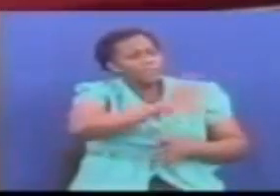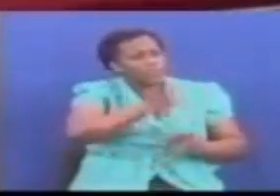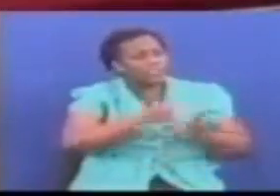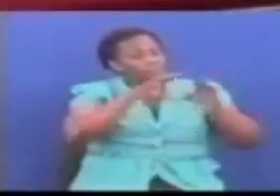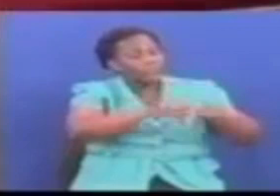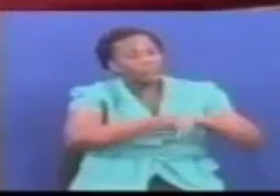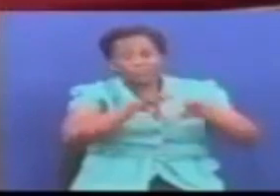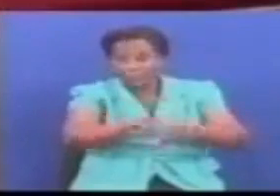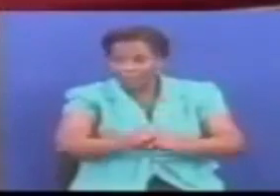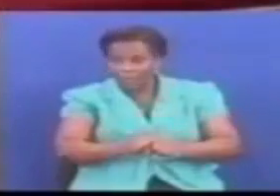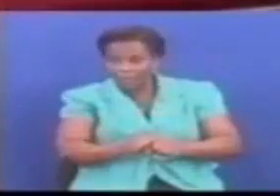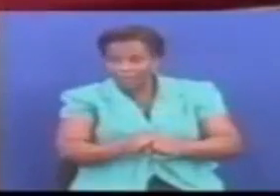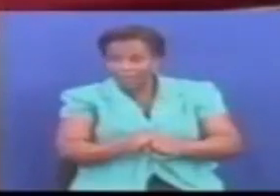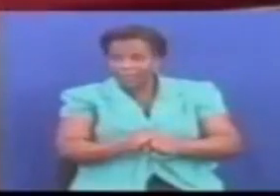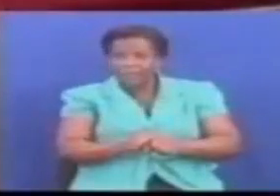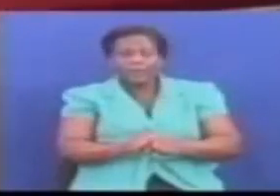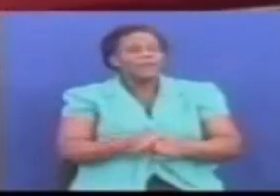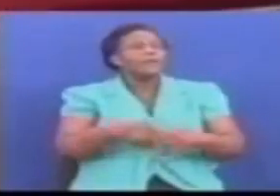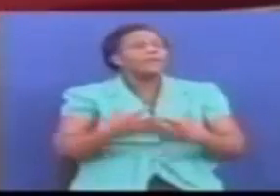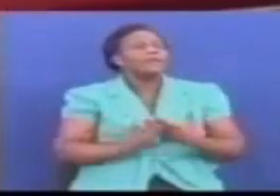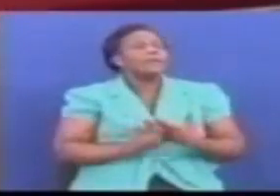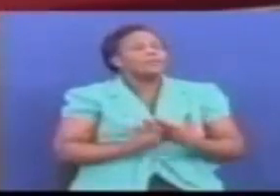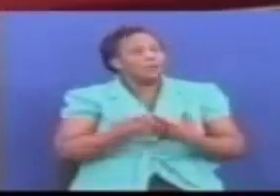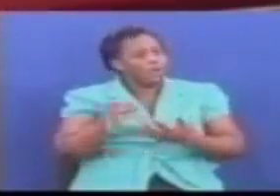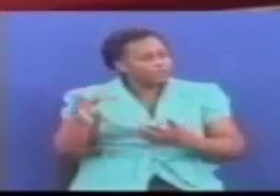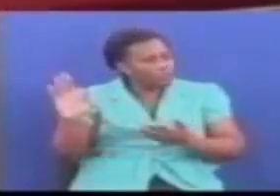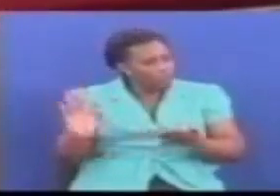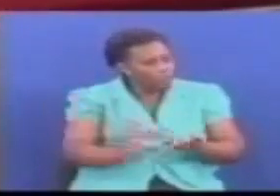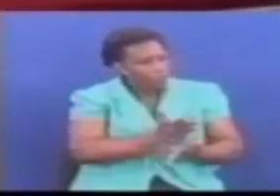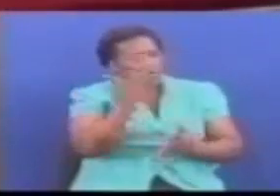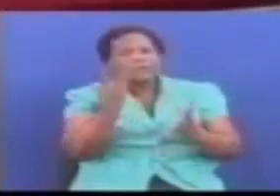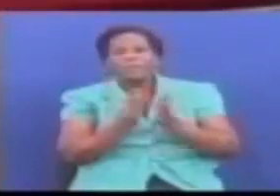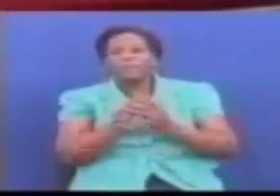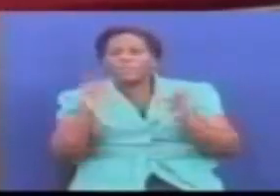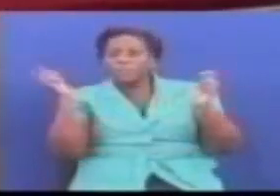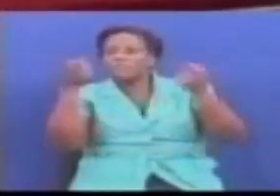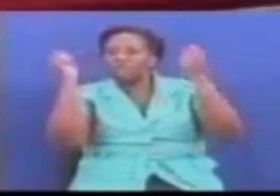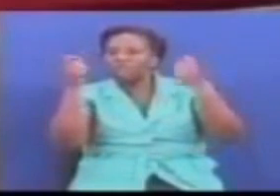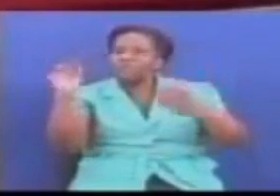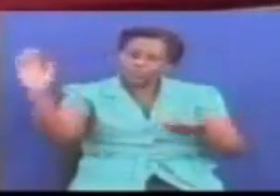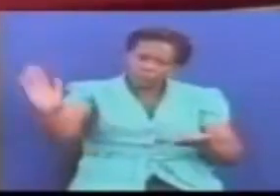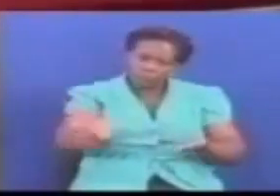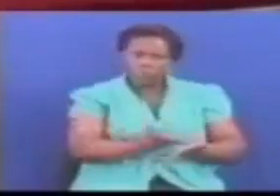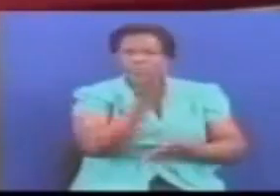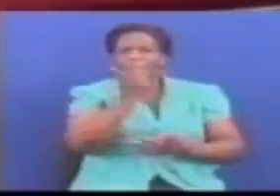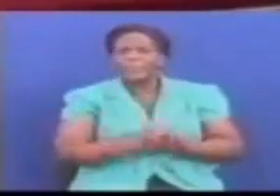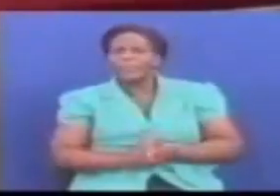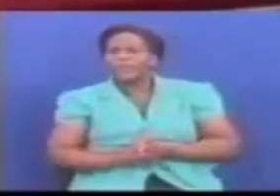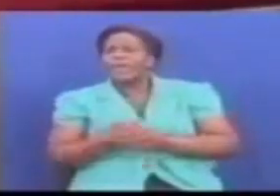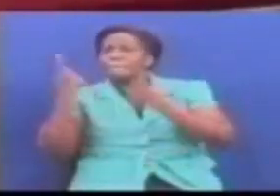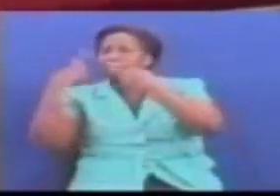soma kwenye majubu ya msingi Mifugo yote tumeiondoa Na ata hivyo miti kwenye mayeneo ya nyerugusu